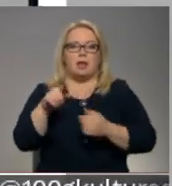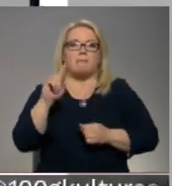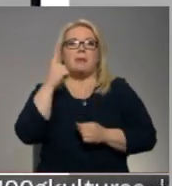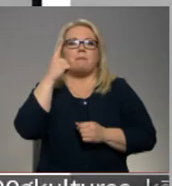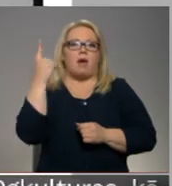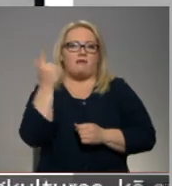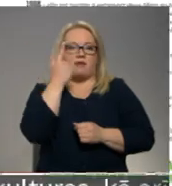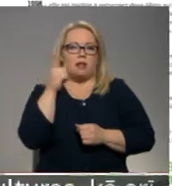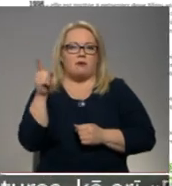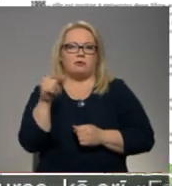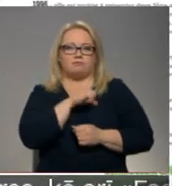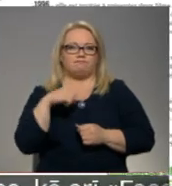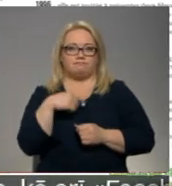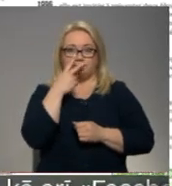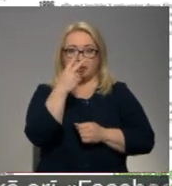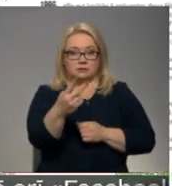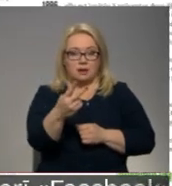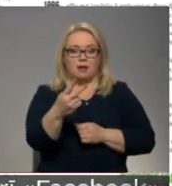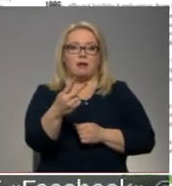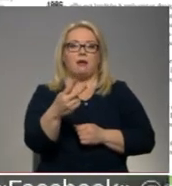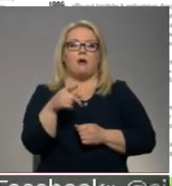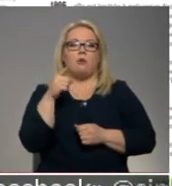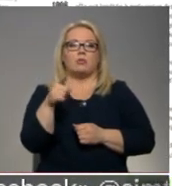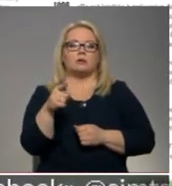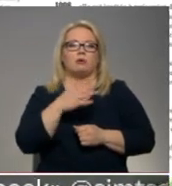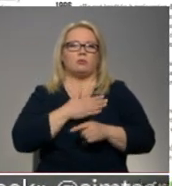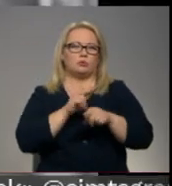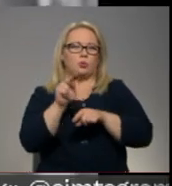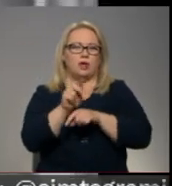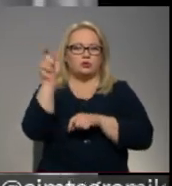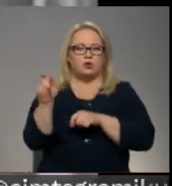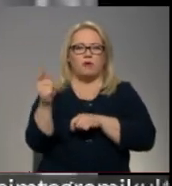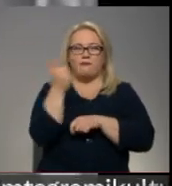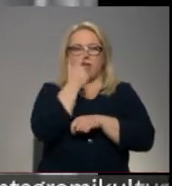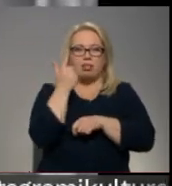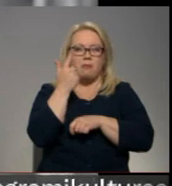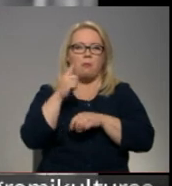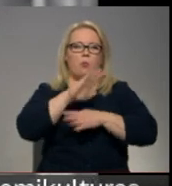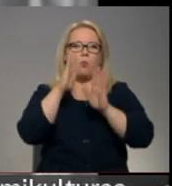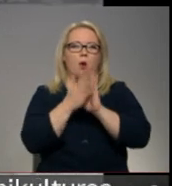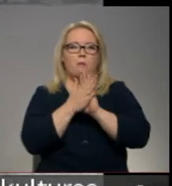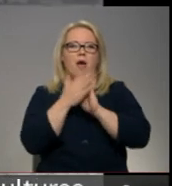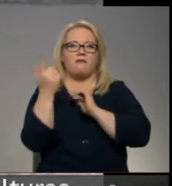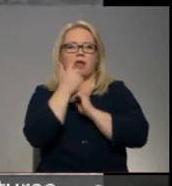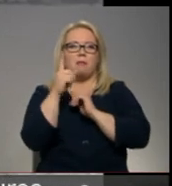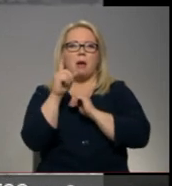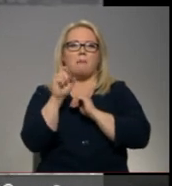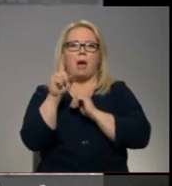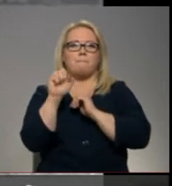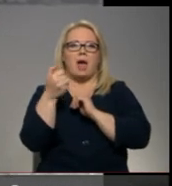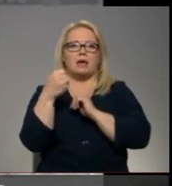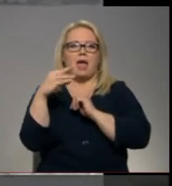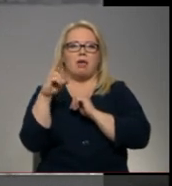viņš ir redzējis. To no Pakalniņas filmām un tā tad arī šo filmu, kopā ar filmu Papagēna, viņš ir